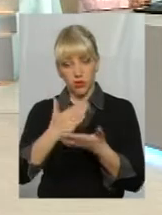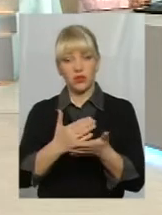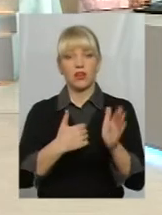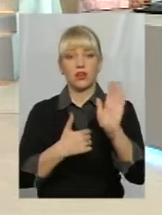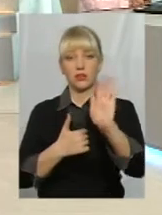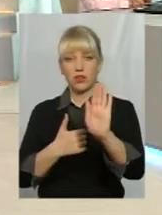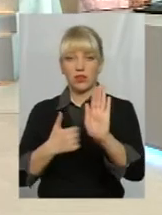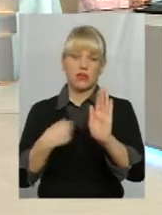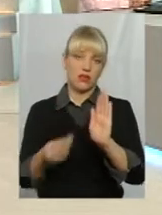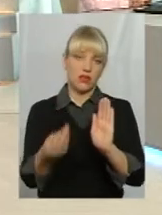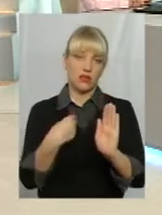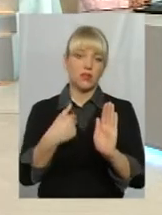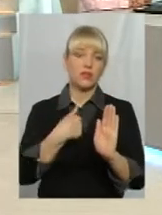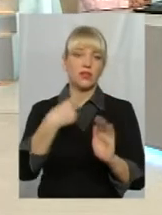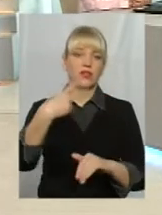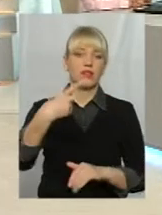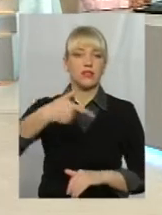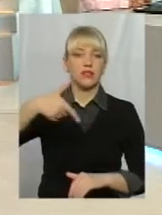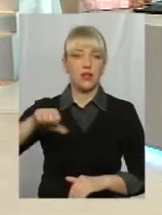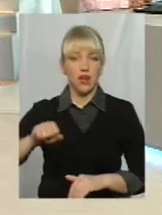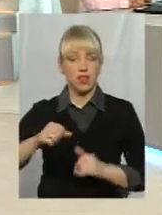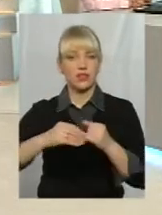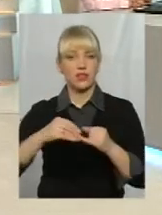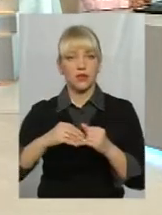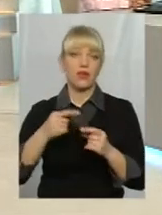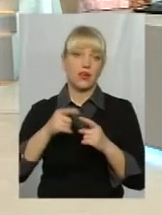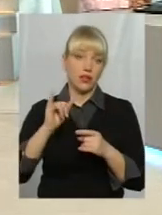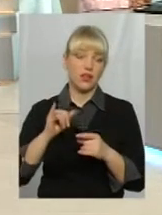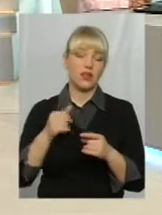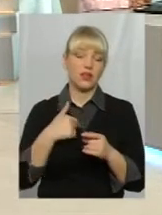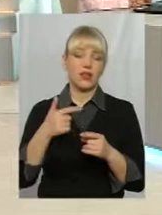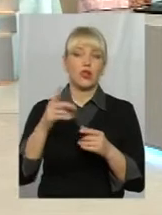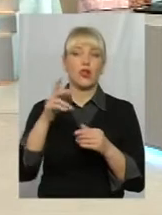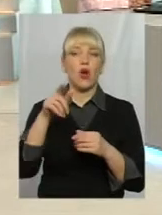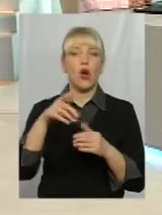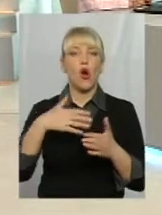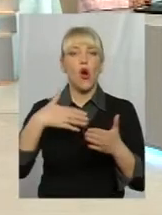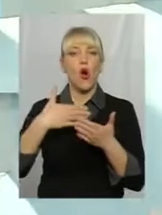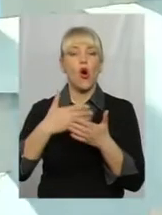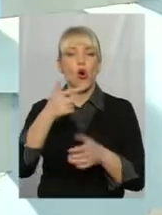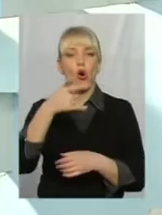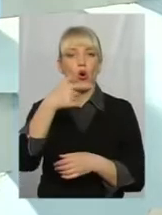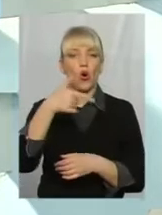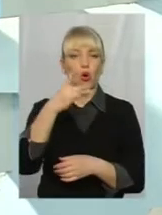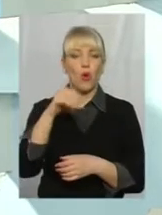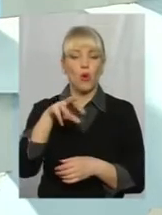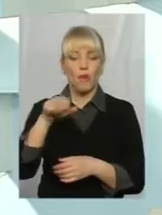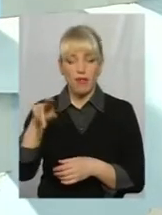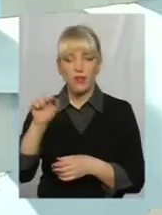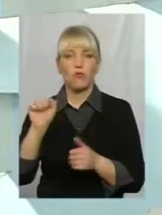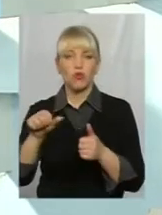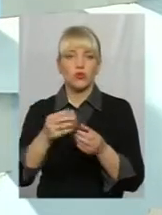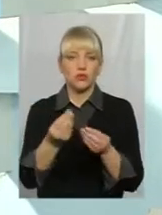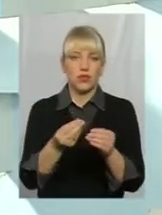скільки мені положено, гектар 20. Тоді громада за рахунок вільних земель, які вона отримала в користування, може це приймати рішення. Без рішення суду